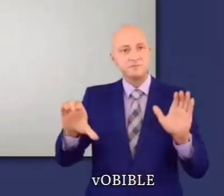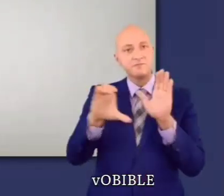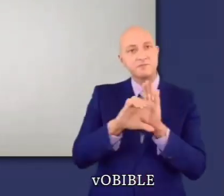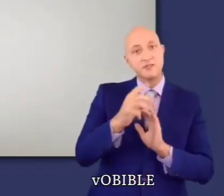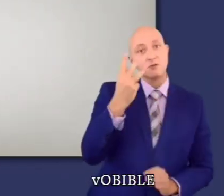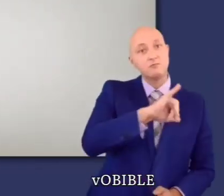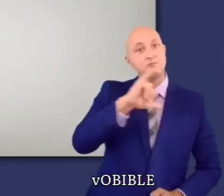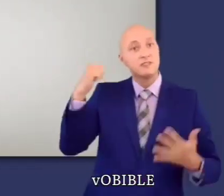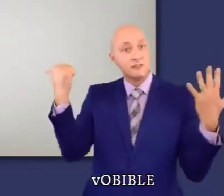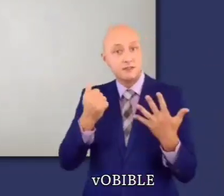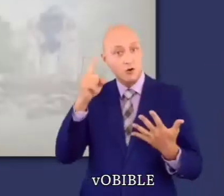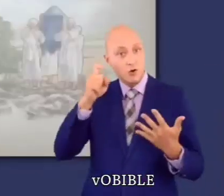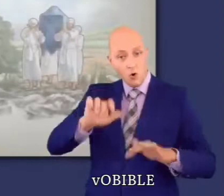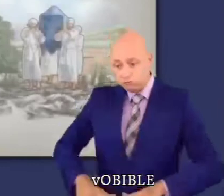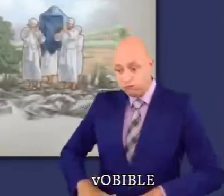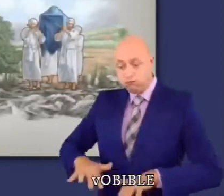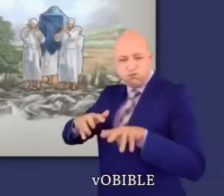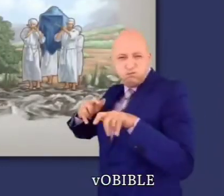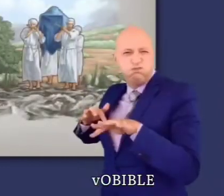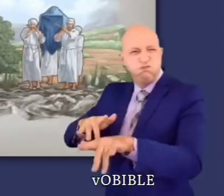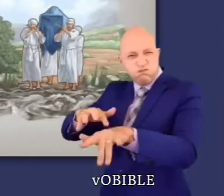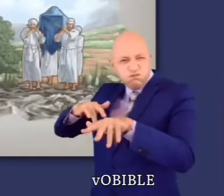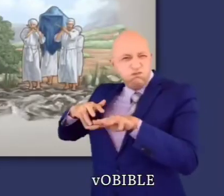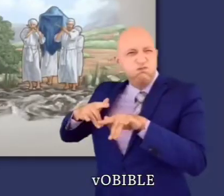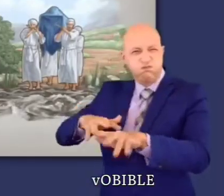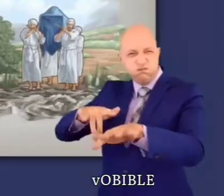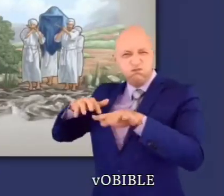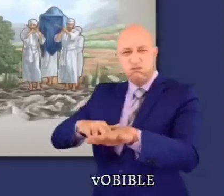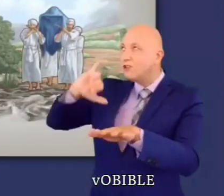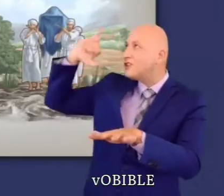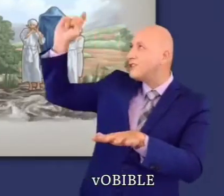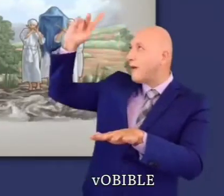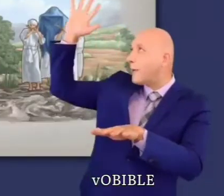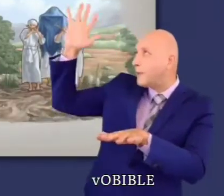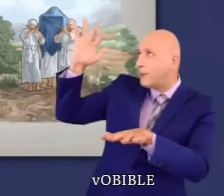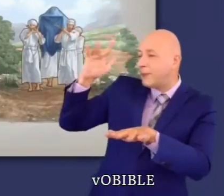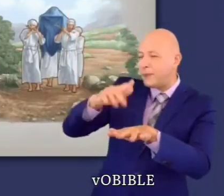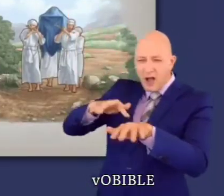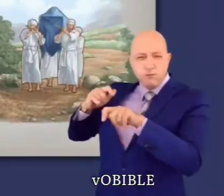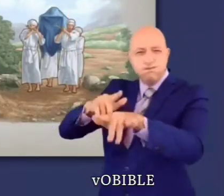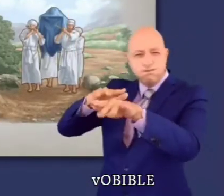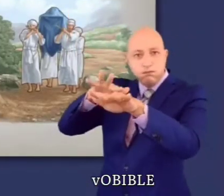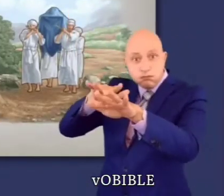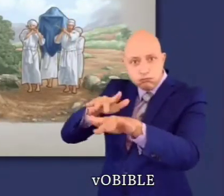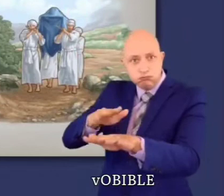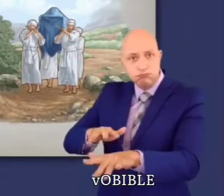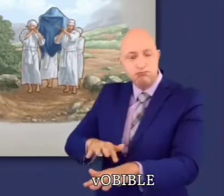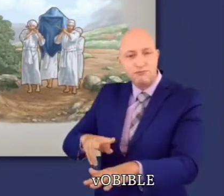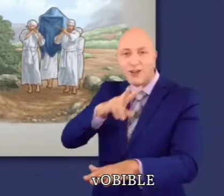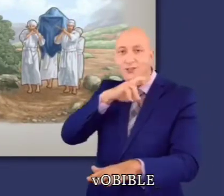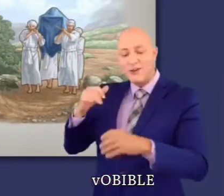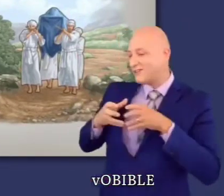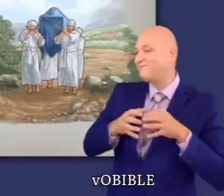Dans les chapitres 3 à 6, grâce à un miracle, Israël traverse le Jourdain à pied sec, alors même que le fleuve est